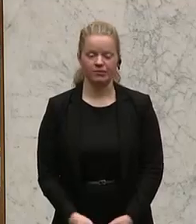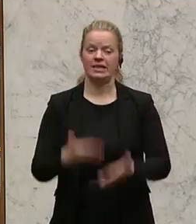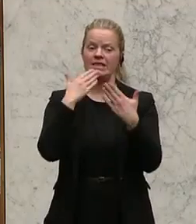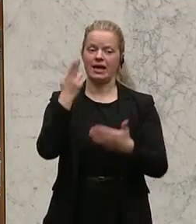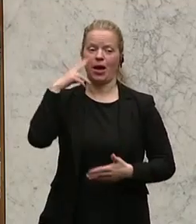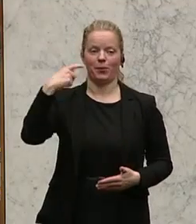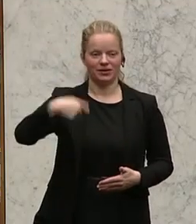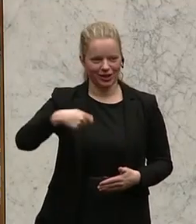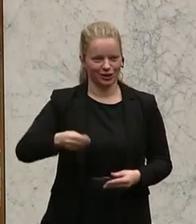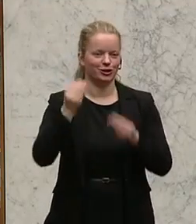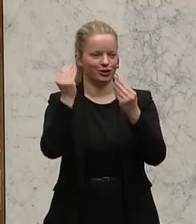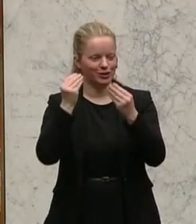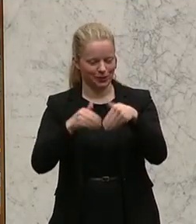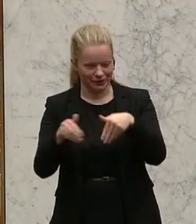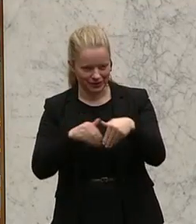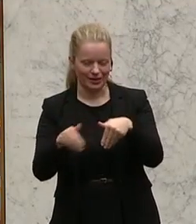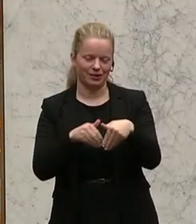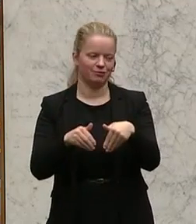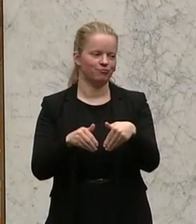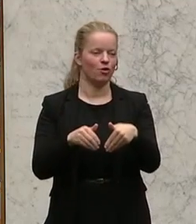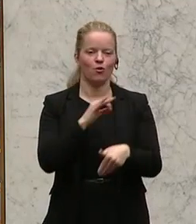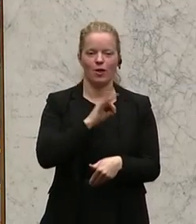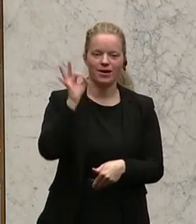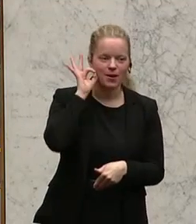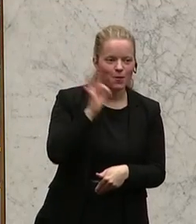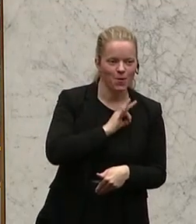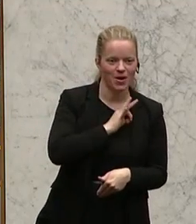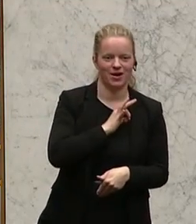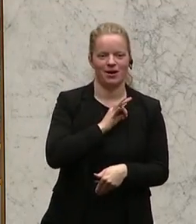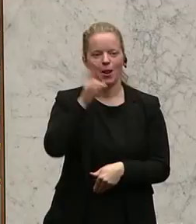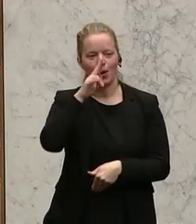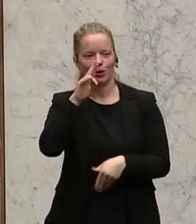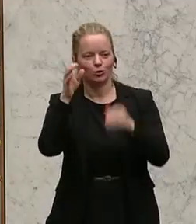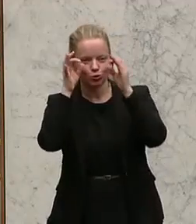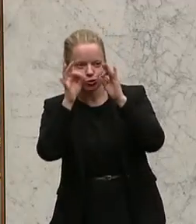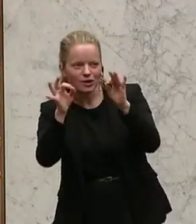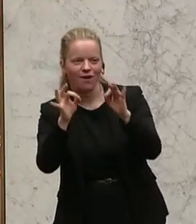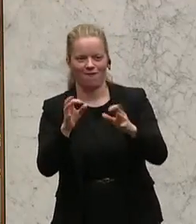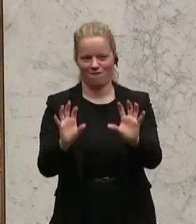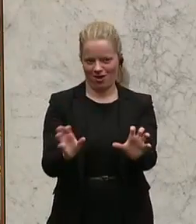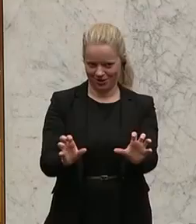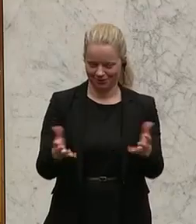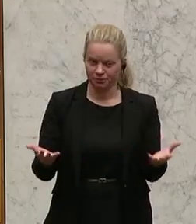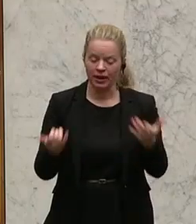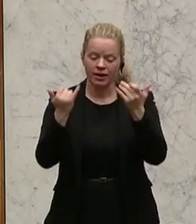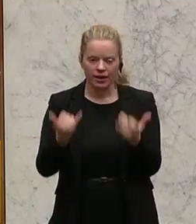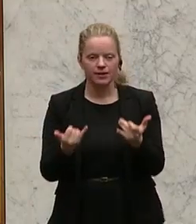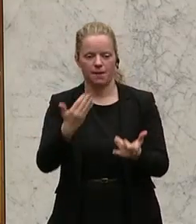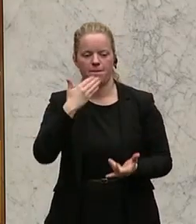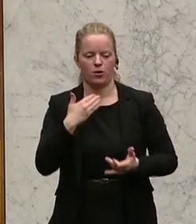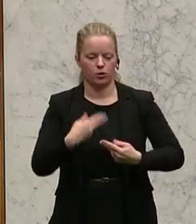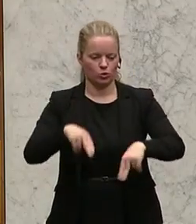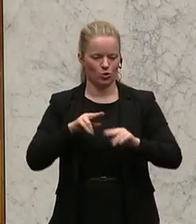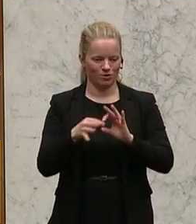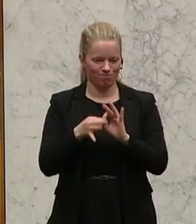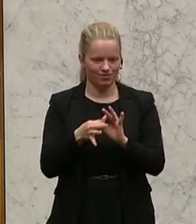Herr Präsident, geschätzter Herr Minister, geschätzte Kolleginnen und Kollegen, liebe Zuseherinnen und Zuseher an den Fernsehschirmen, ich möchte mich wieder mit dem Thema der aktuellen Stunde,